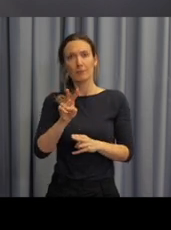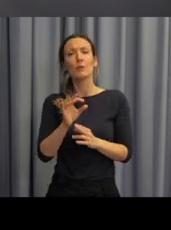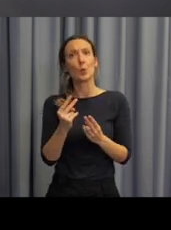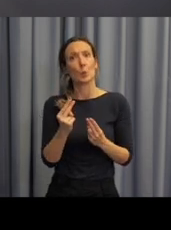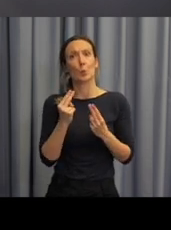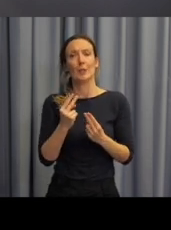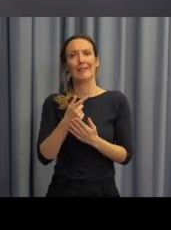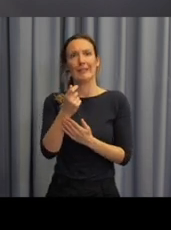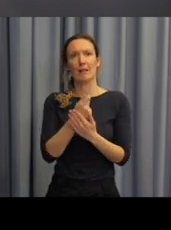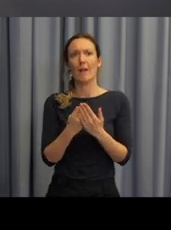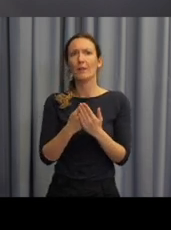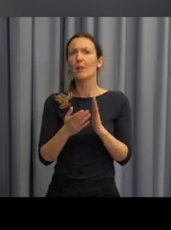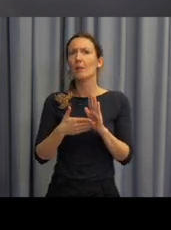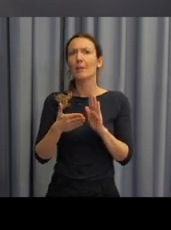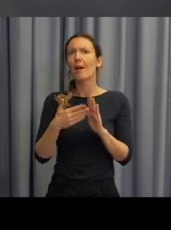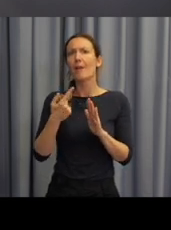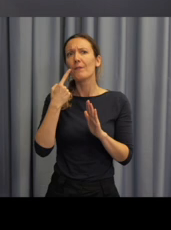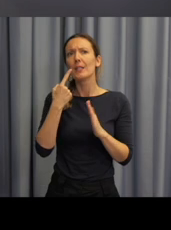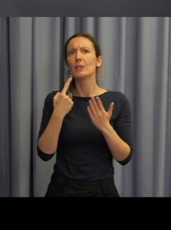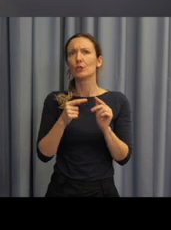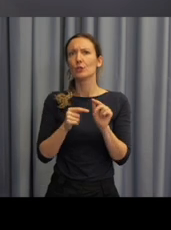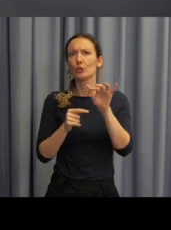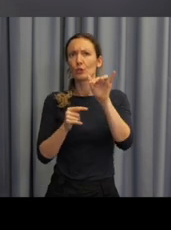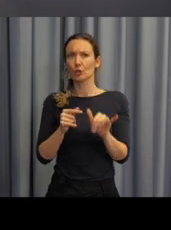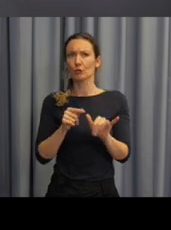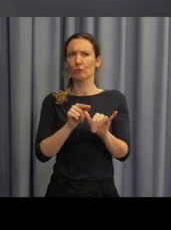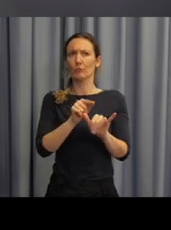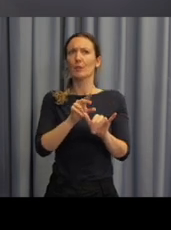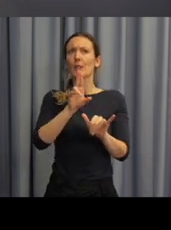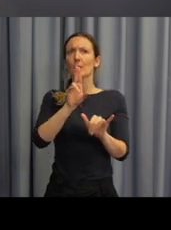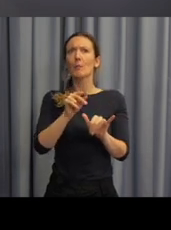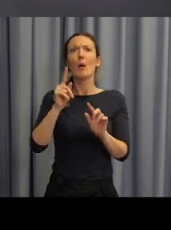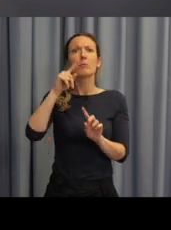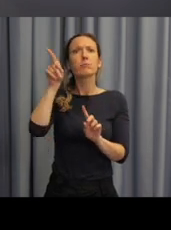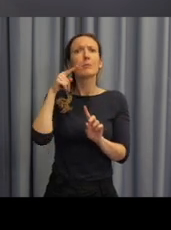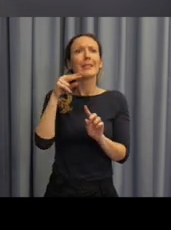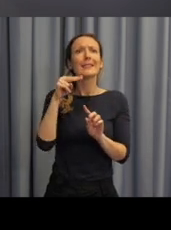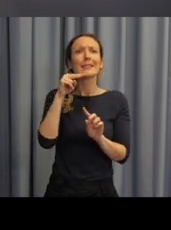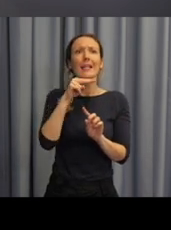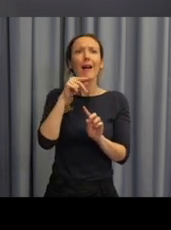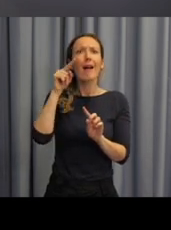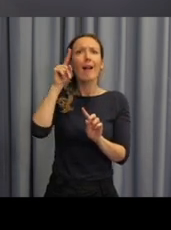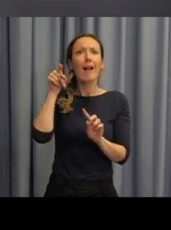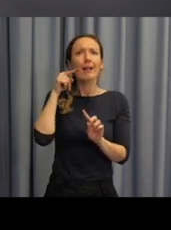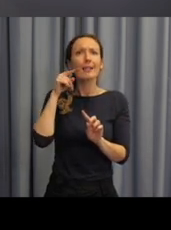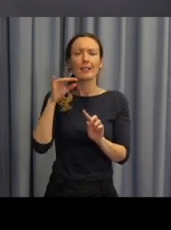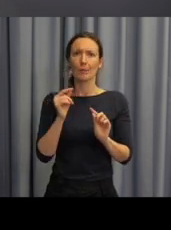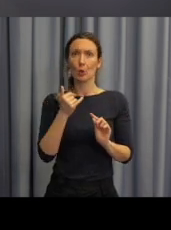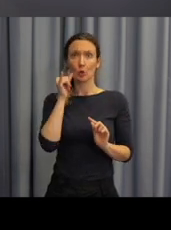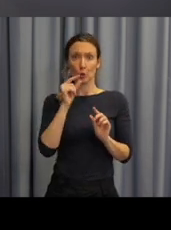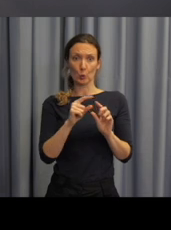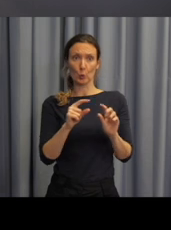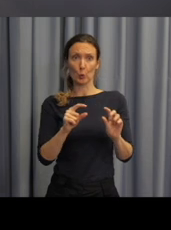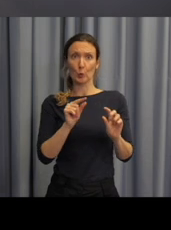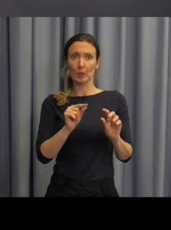podoba. Třeba vlevo vidíte, že i v textu se pracuje s odkazy na zelenou bublinu nebo na žluté místo